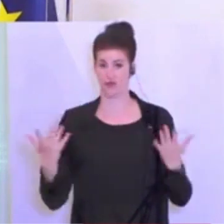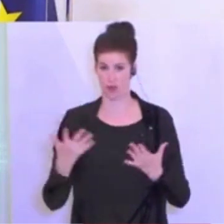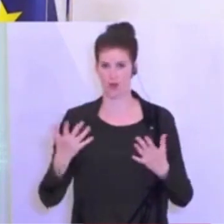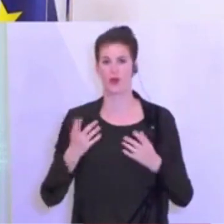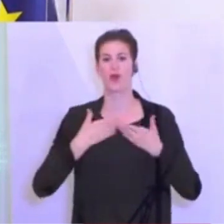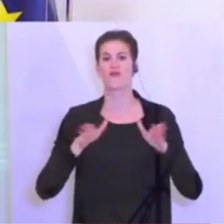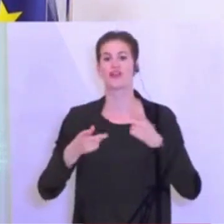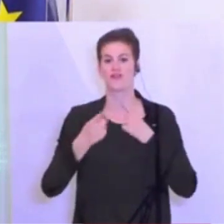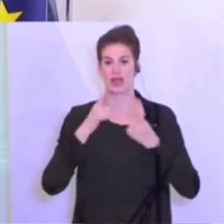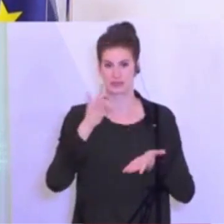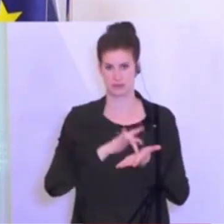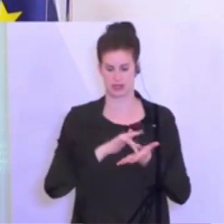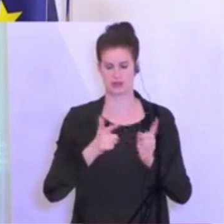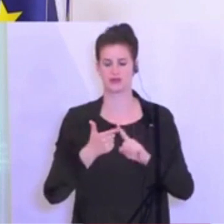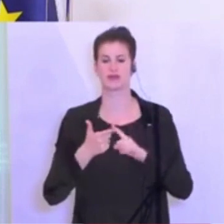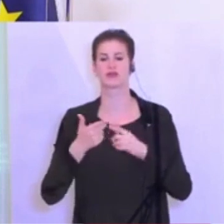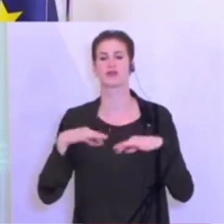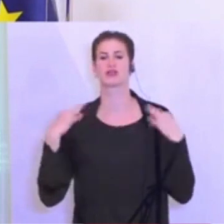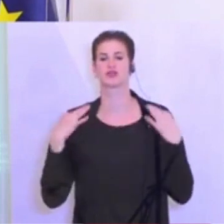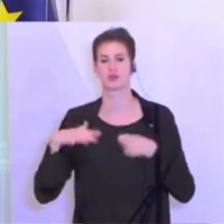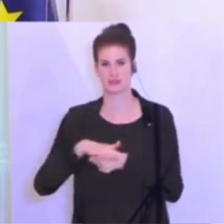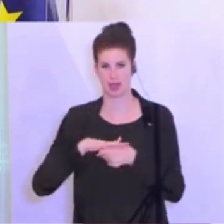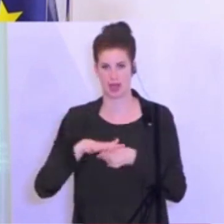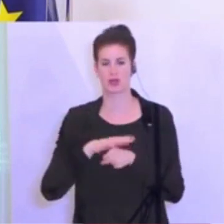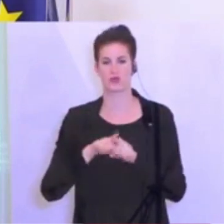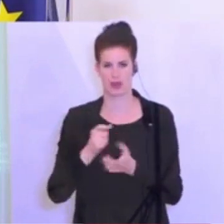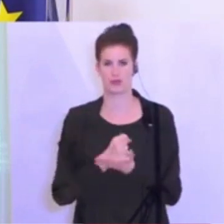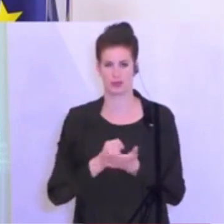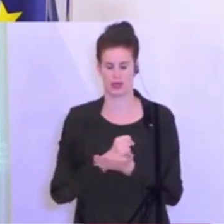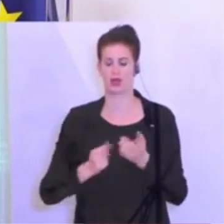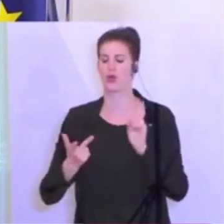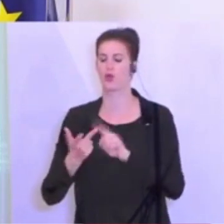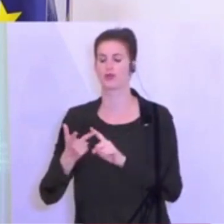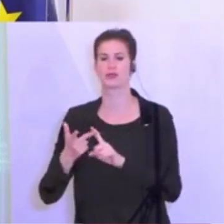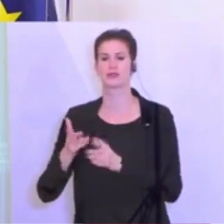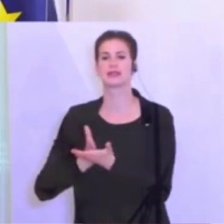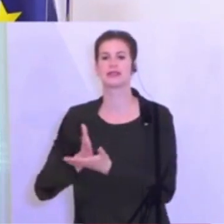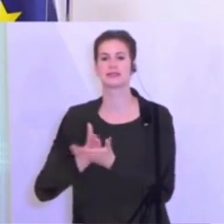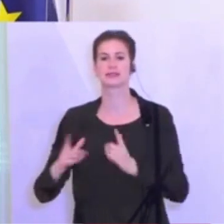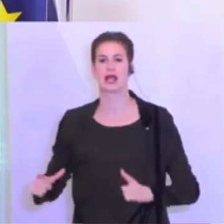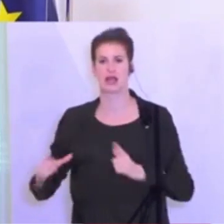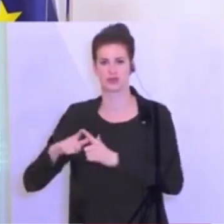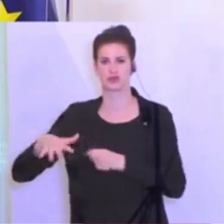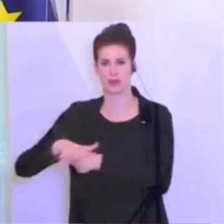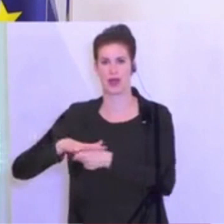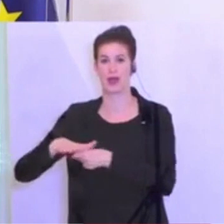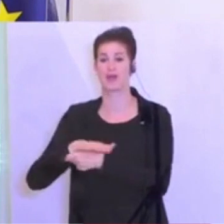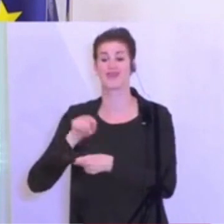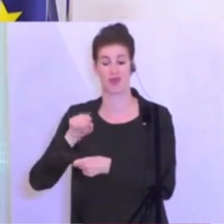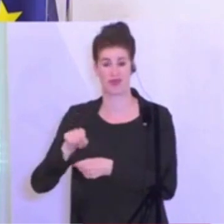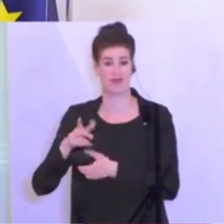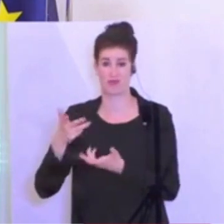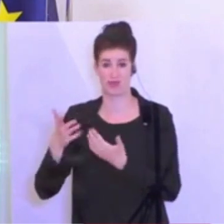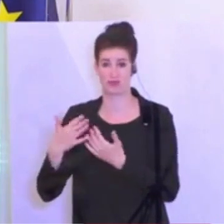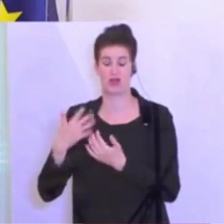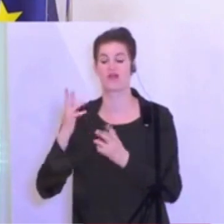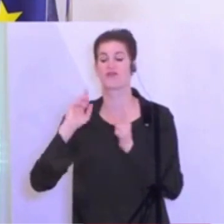Zweitens im Gesundheitsbereich und Apotheken. Und drittens im Bereich der Dienstleistungen, wo der Mindestabstand nicht eingehalten werden